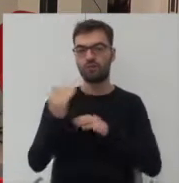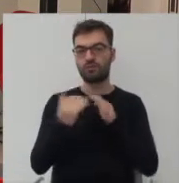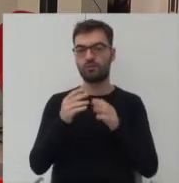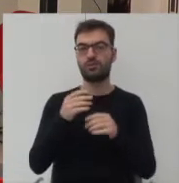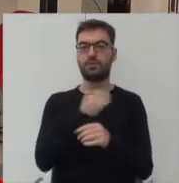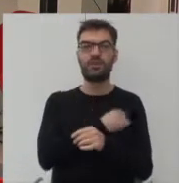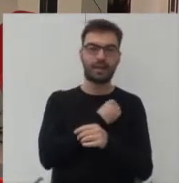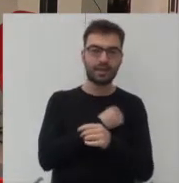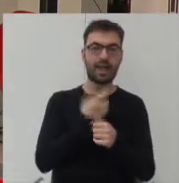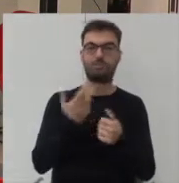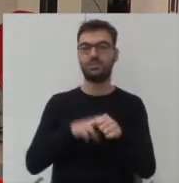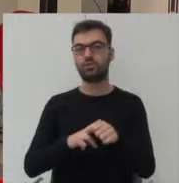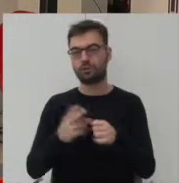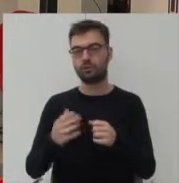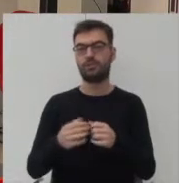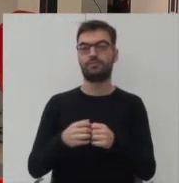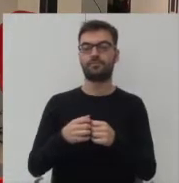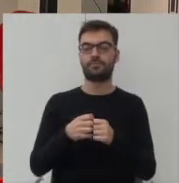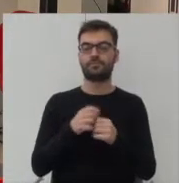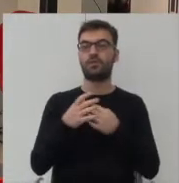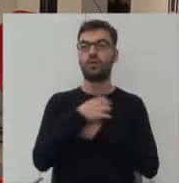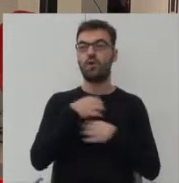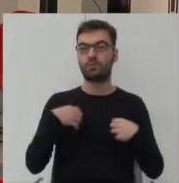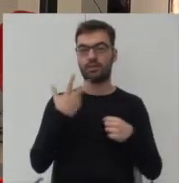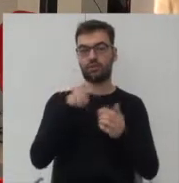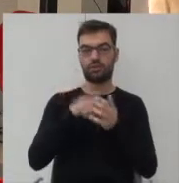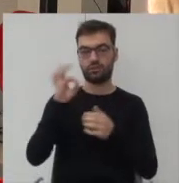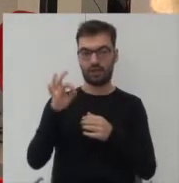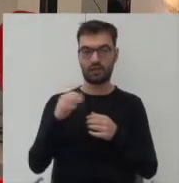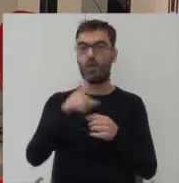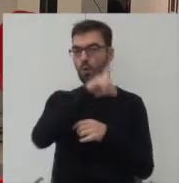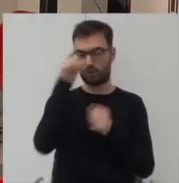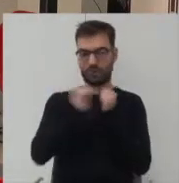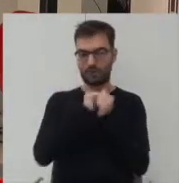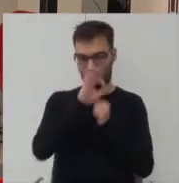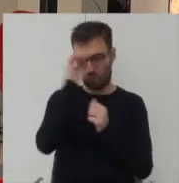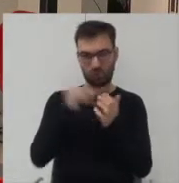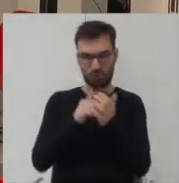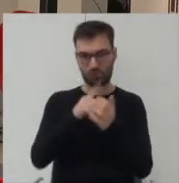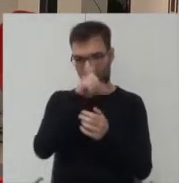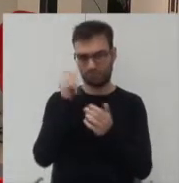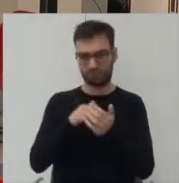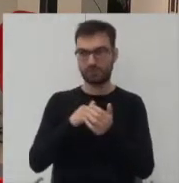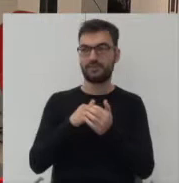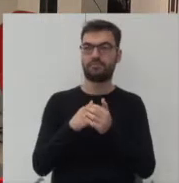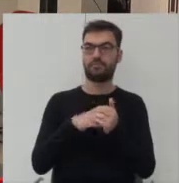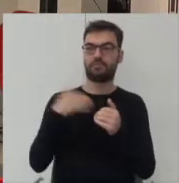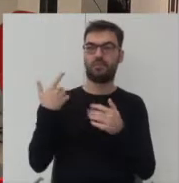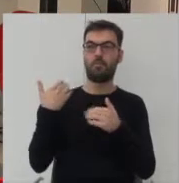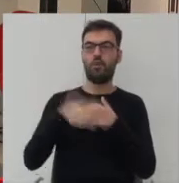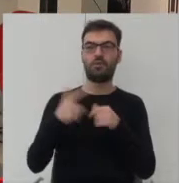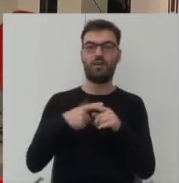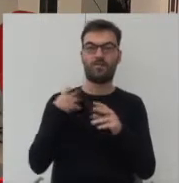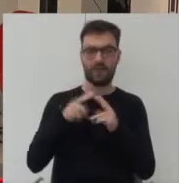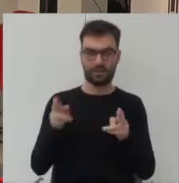zasobów. W tej gospodarce 3.0 walczyło się o zasoby ludzkie, tej, którą mieliśmy jeszcze pod koniec XX wieku. To